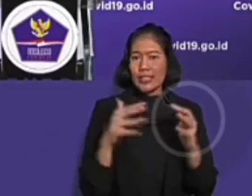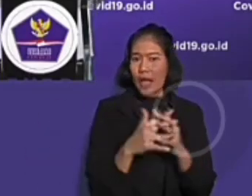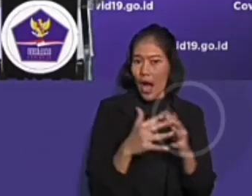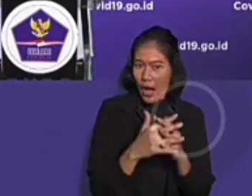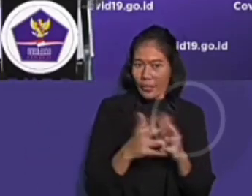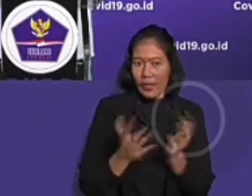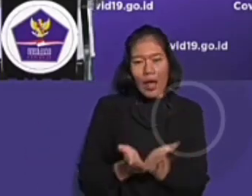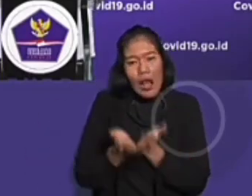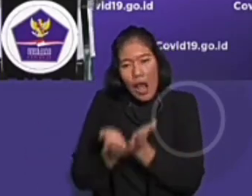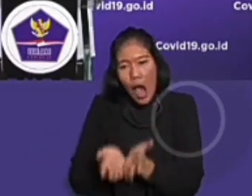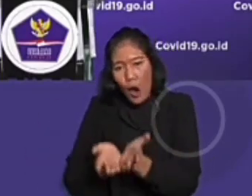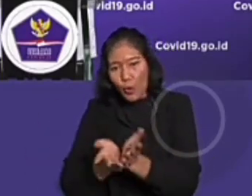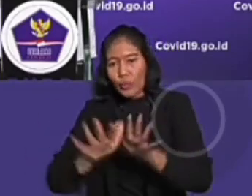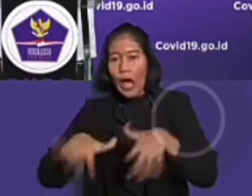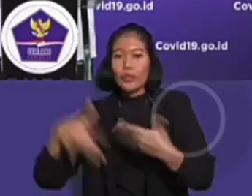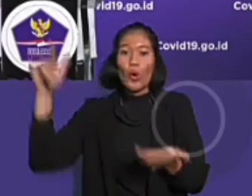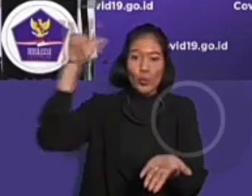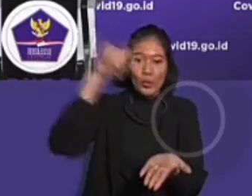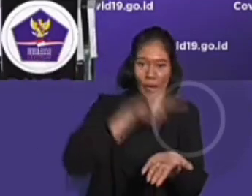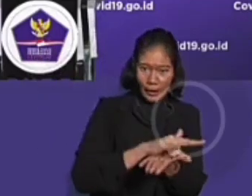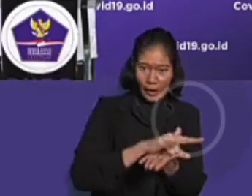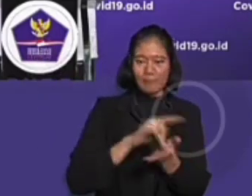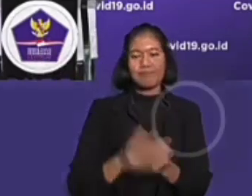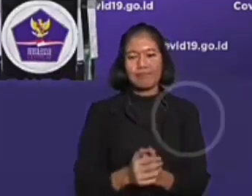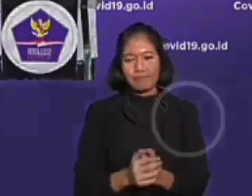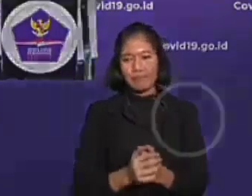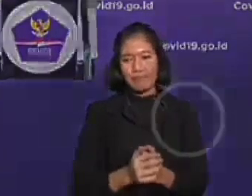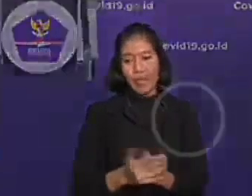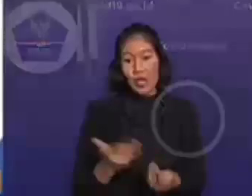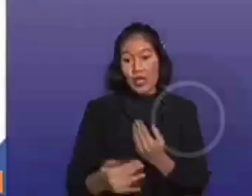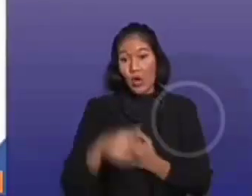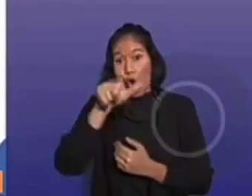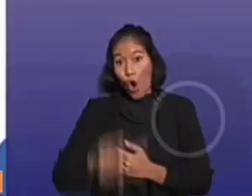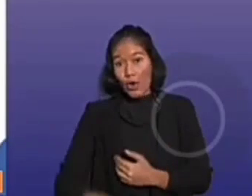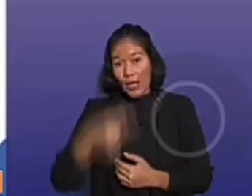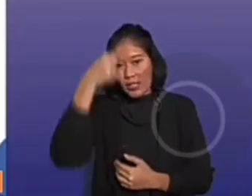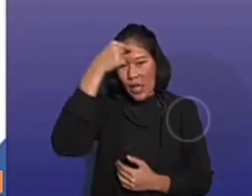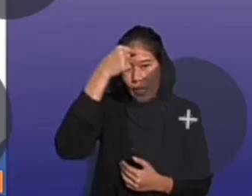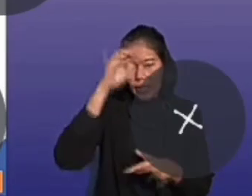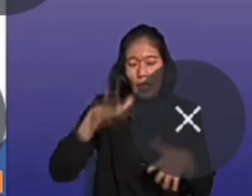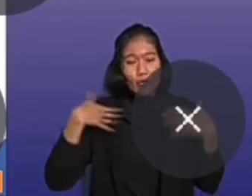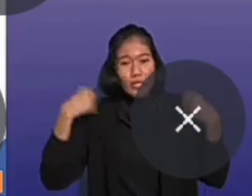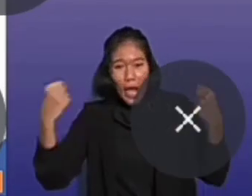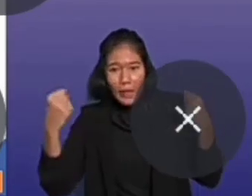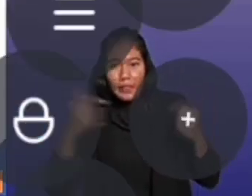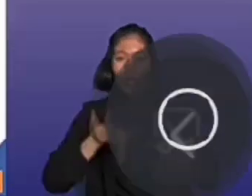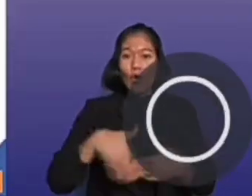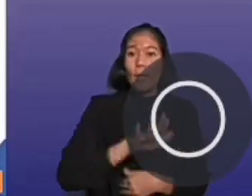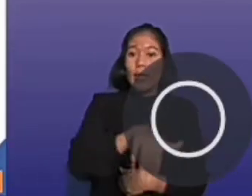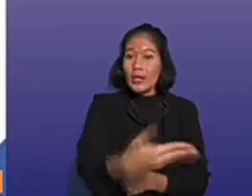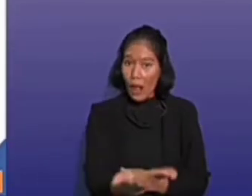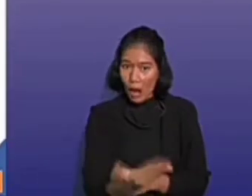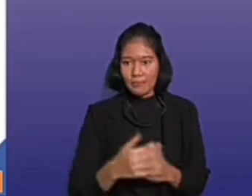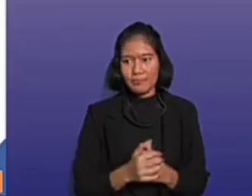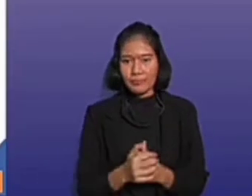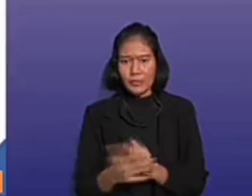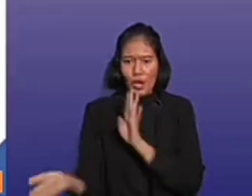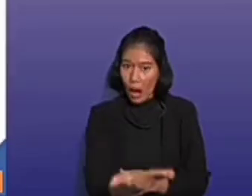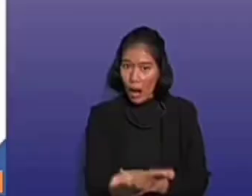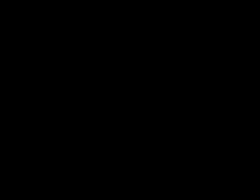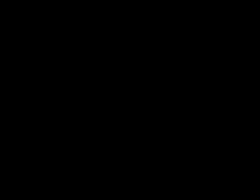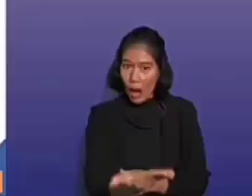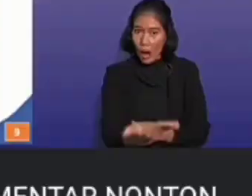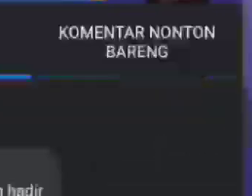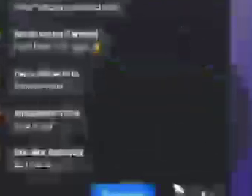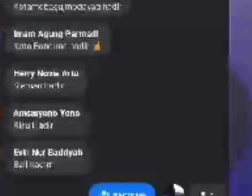dan udara, PMI yang sehat, sakit maupun meninggal dunia, PMI yang kepulangannya secara mandiri atau yang